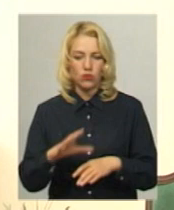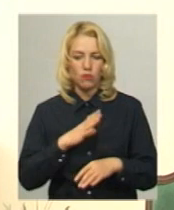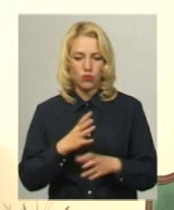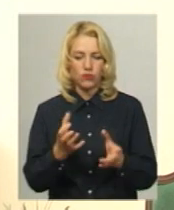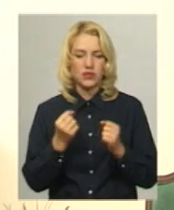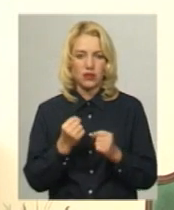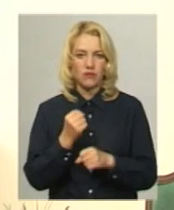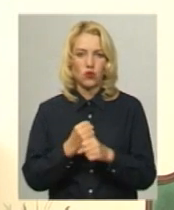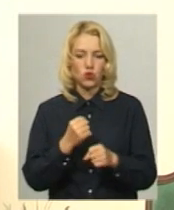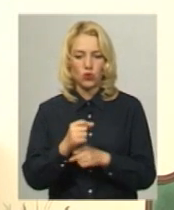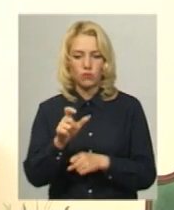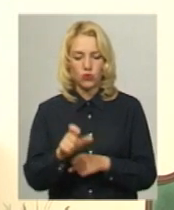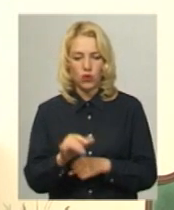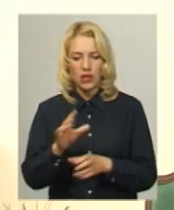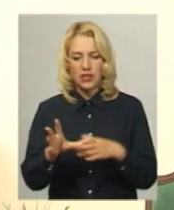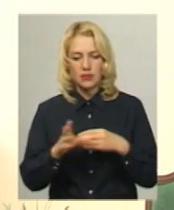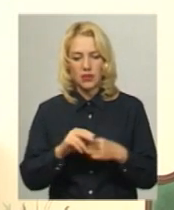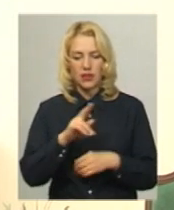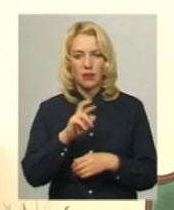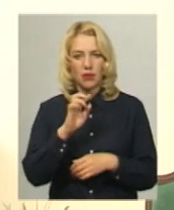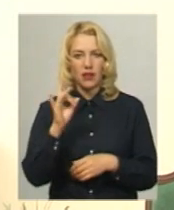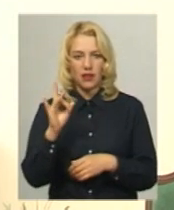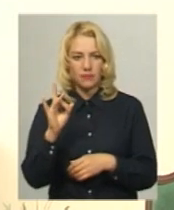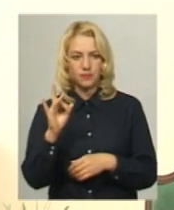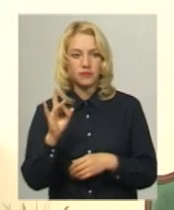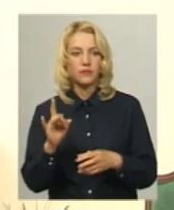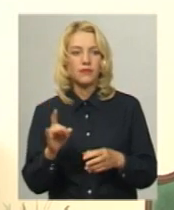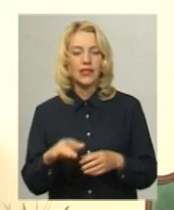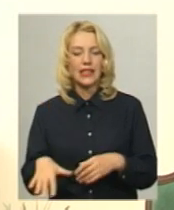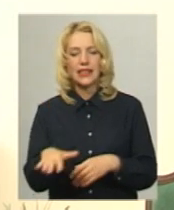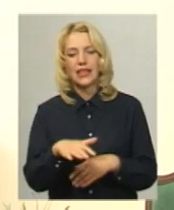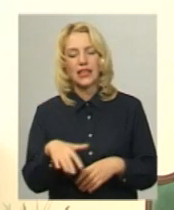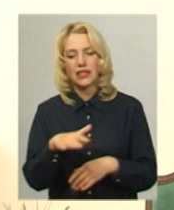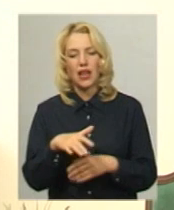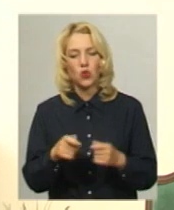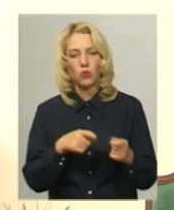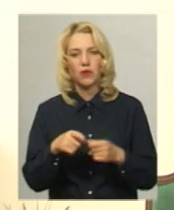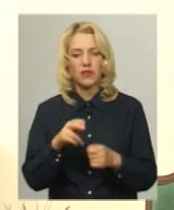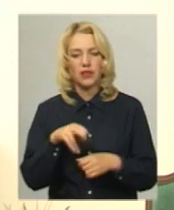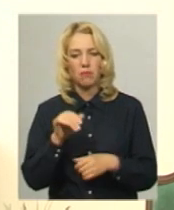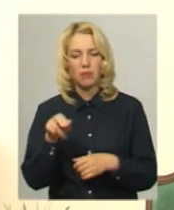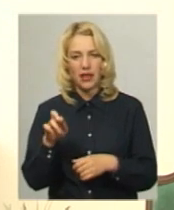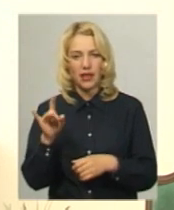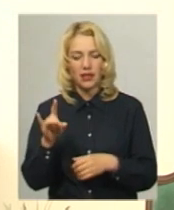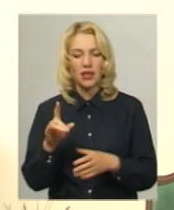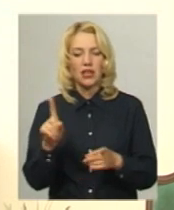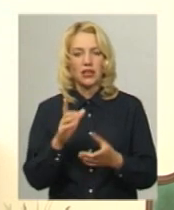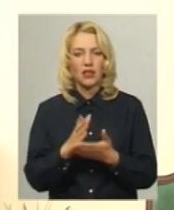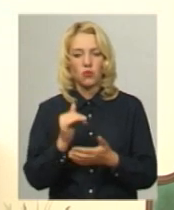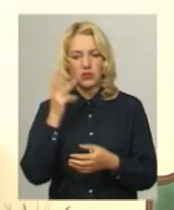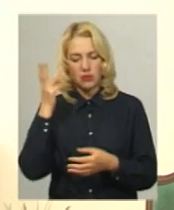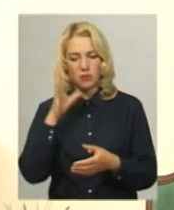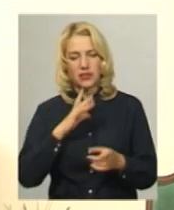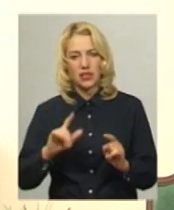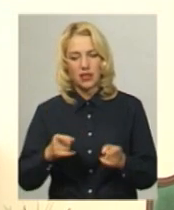розробку, спільно з ДБР, середаріальним управлінням ДБР, розташованим у місті Хмельницькому, був затриманий при